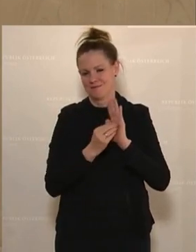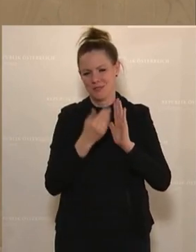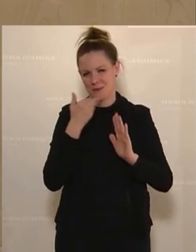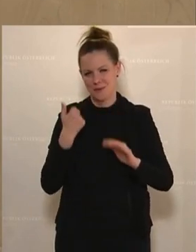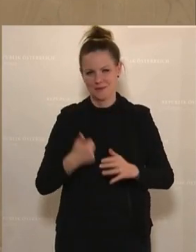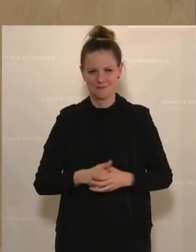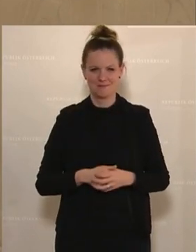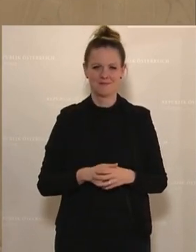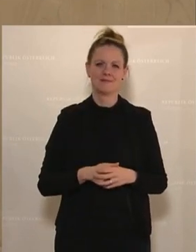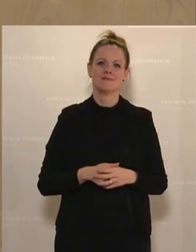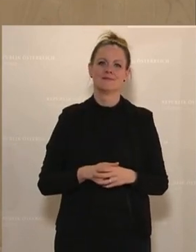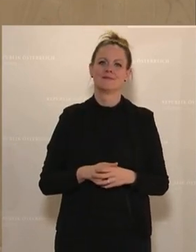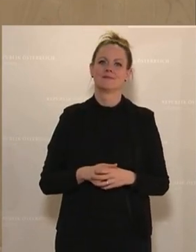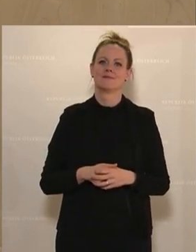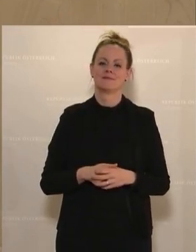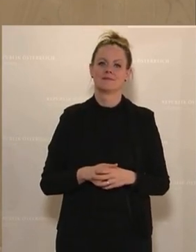Paket.